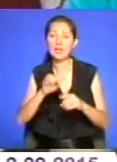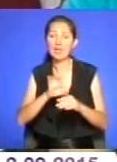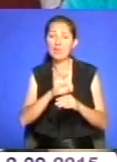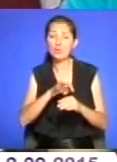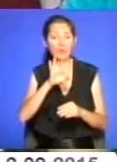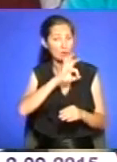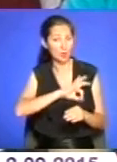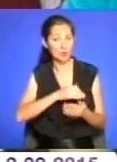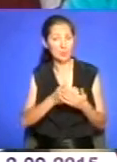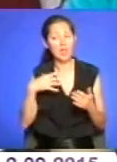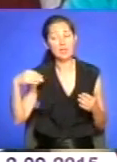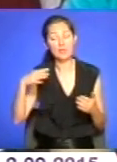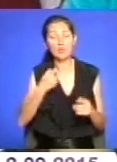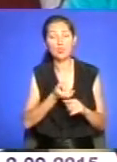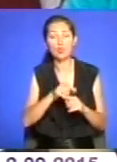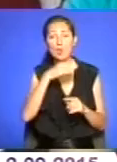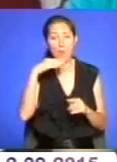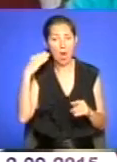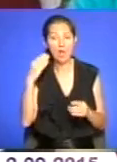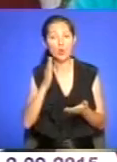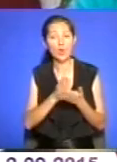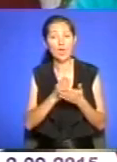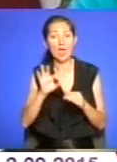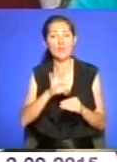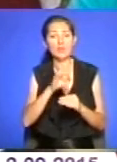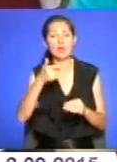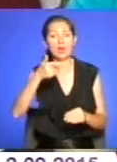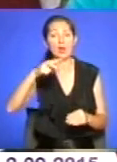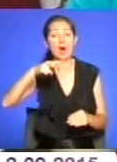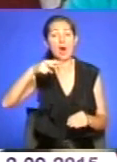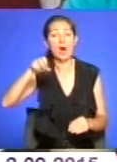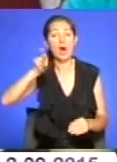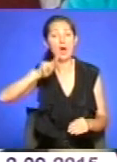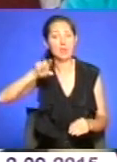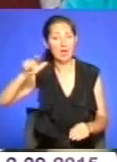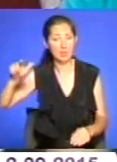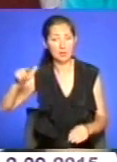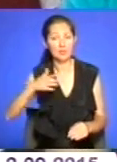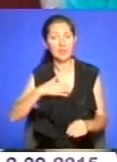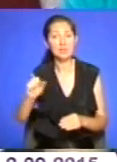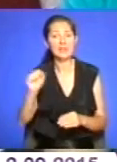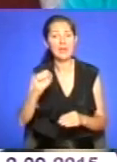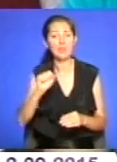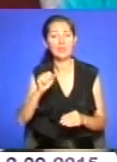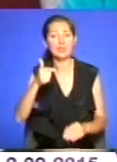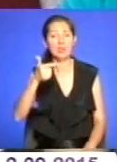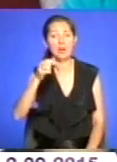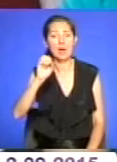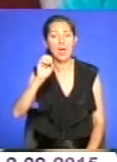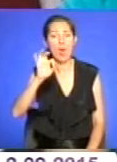тому що, наприклад, на Львівщині дуже багато домінує вишивка гладдю. В нас на Требовлянщині геометричні